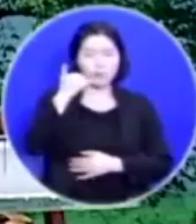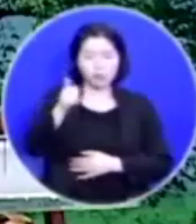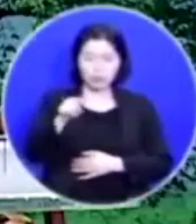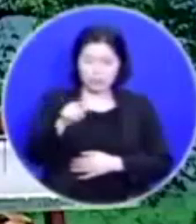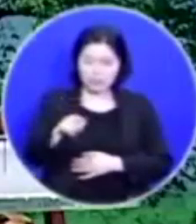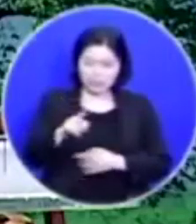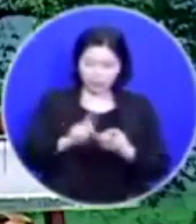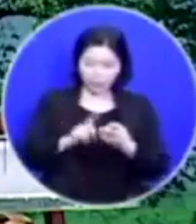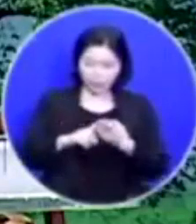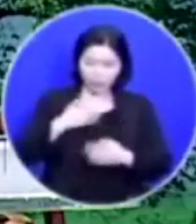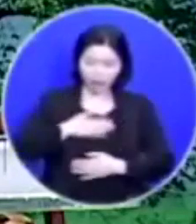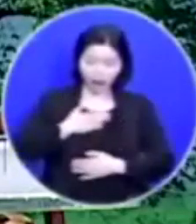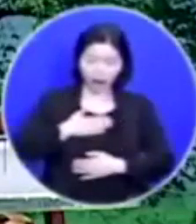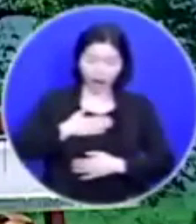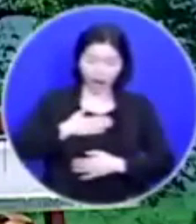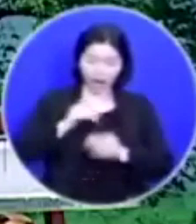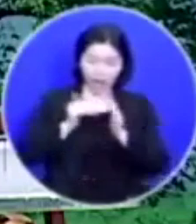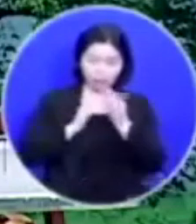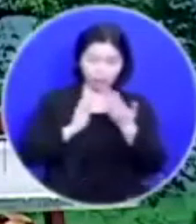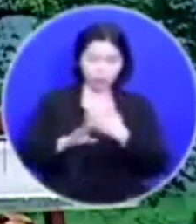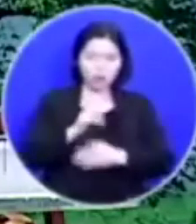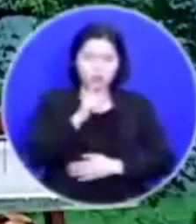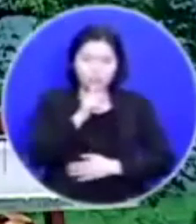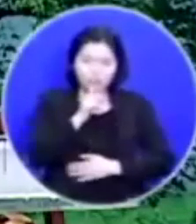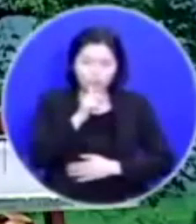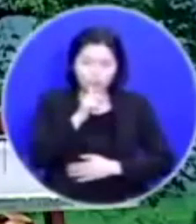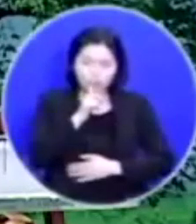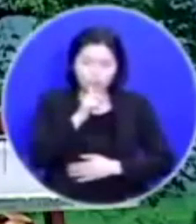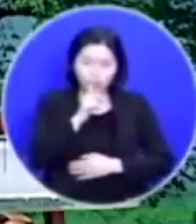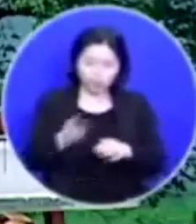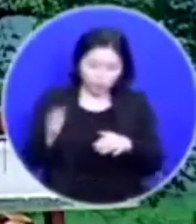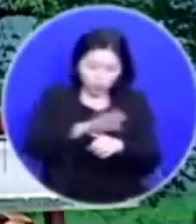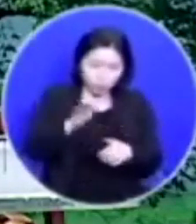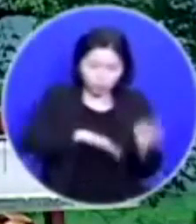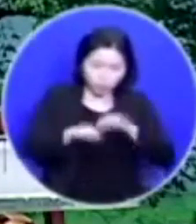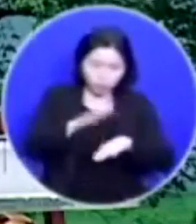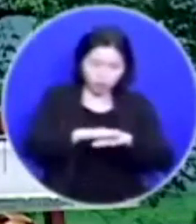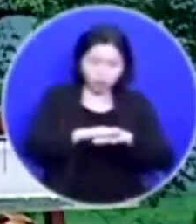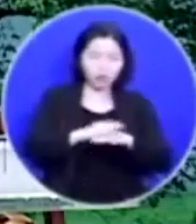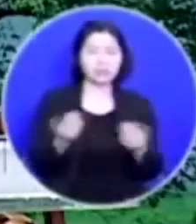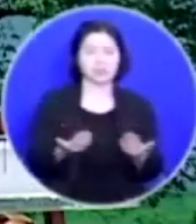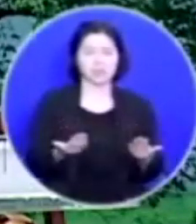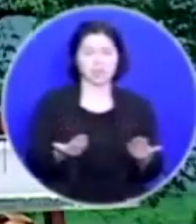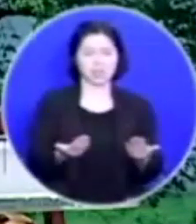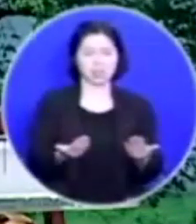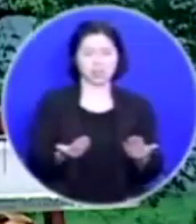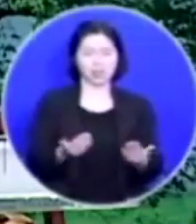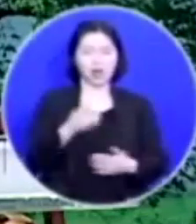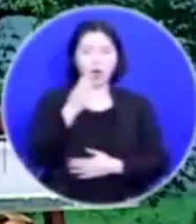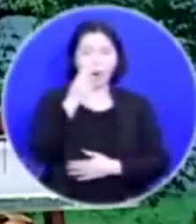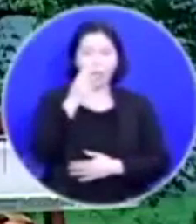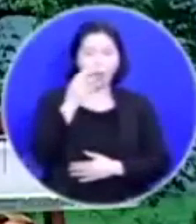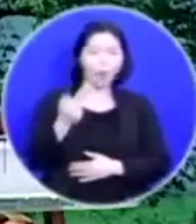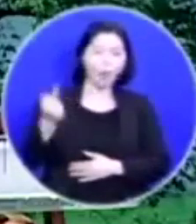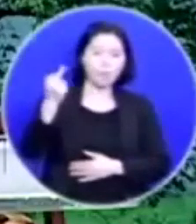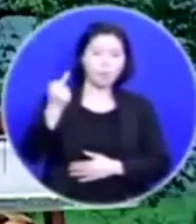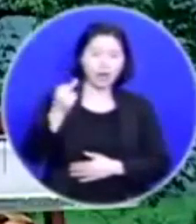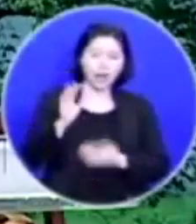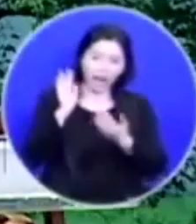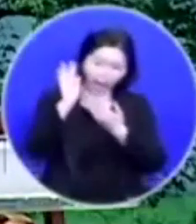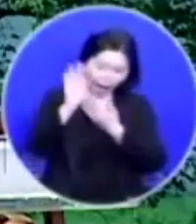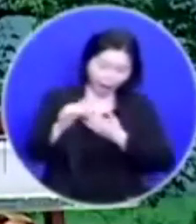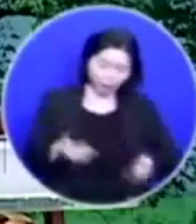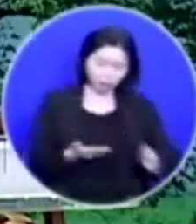사실을 알고 난 다음에 쉬쉬하고 덮어버리려고 하는 것입니다 오빠의 앞길이를 가로막는다